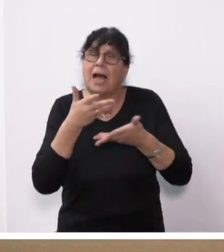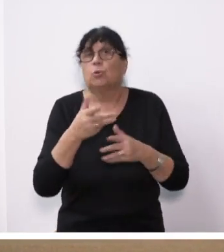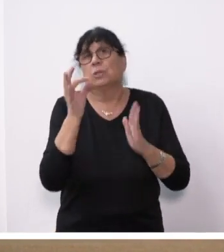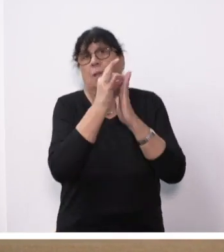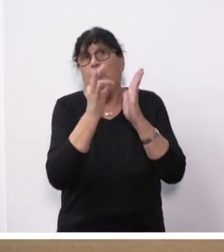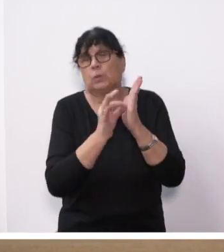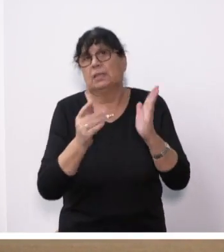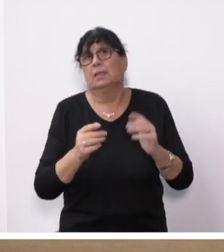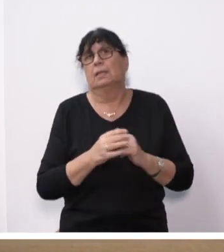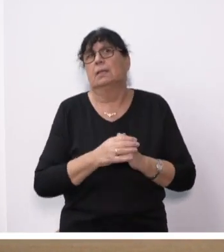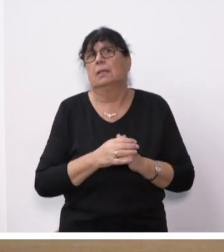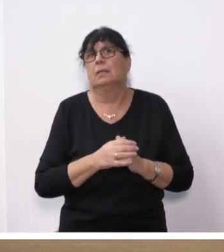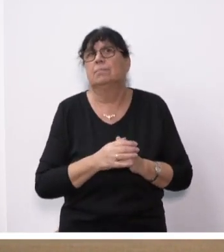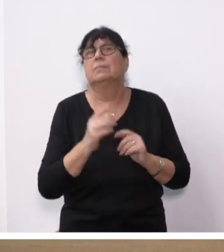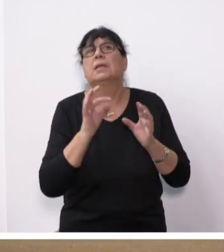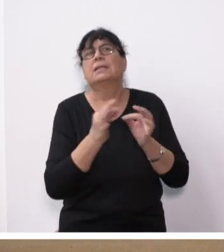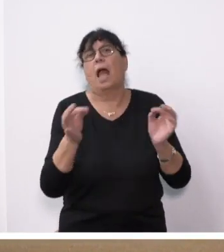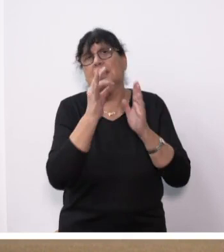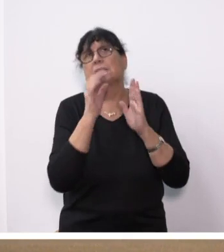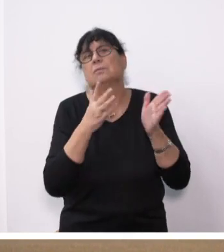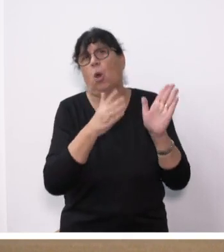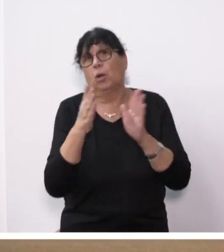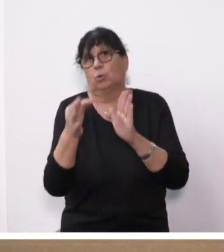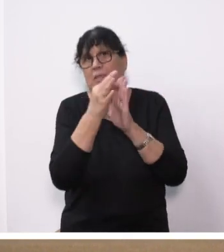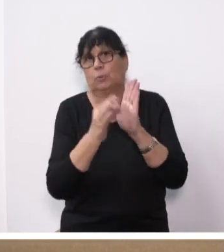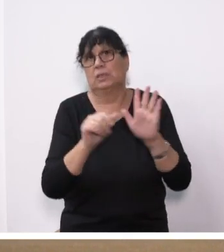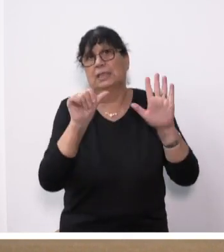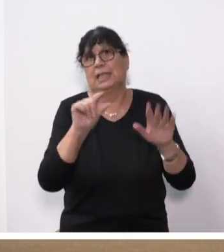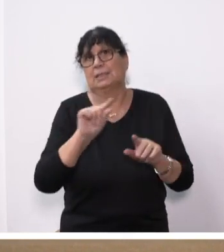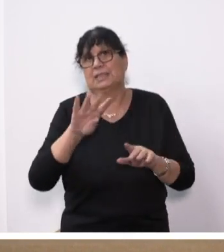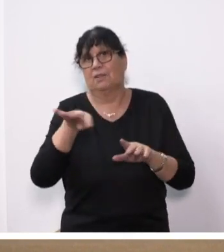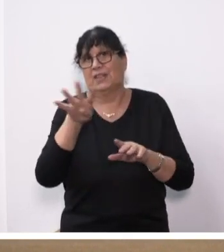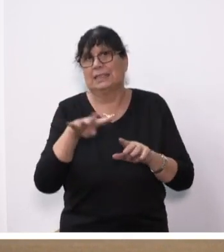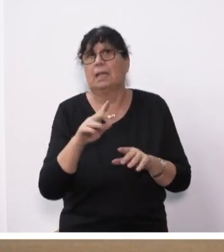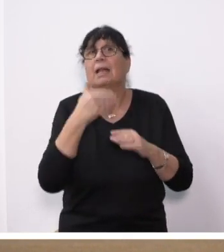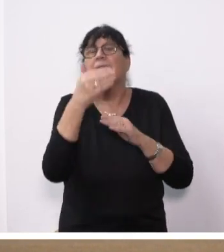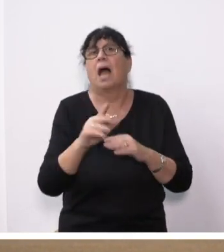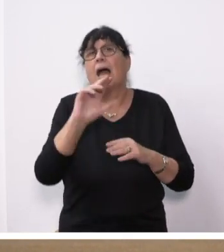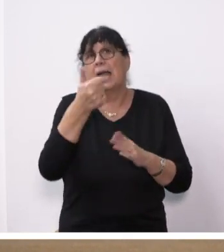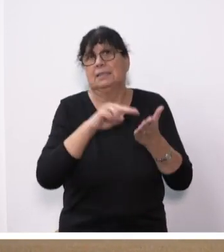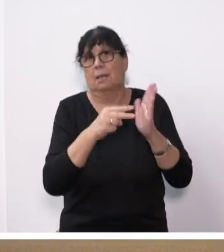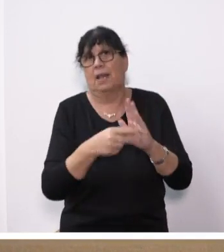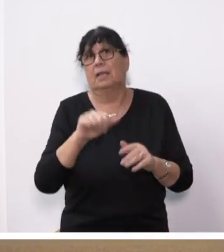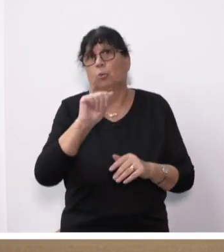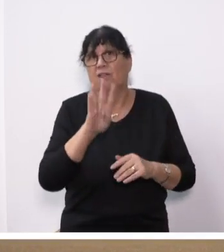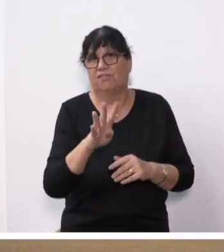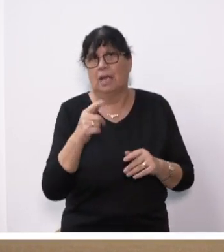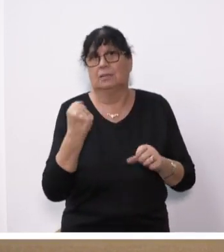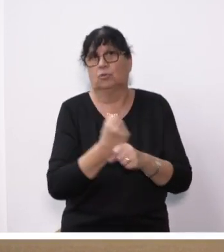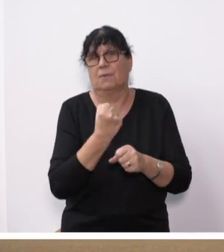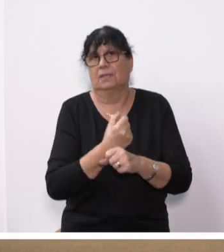Tagesordnungspunkten 6 bis 14 nach Einzelplan 04 durchzuführen.